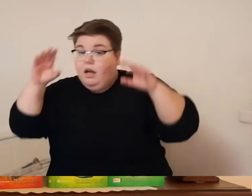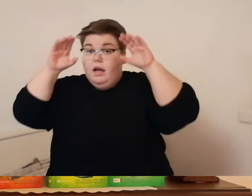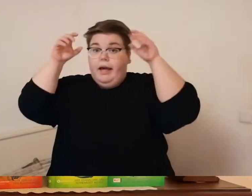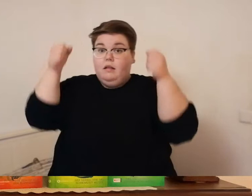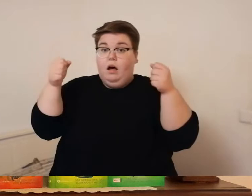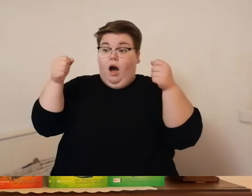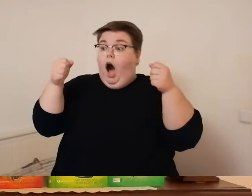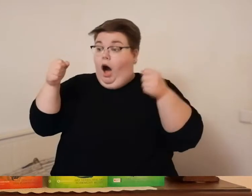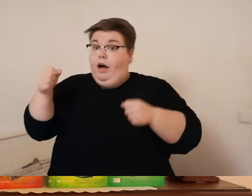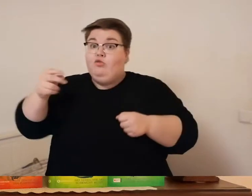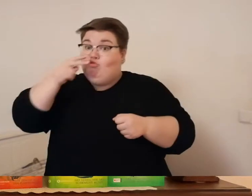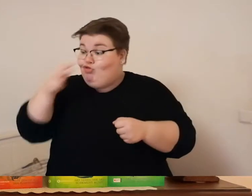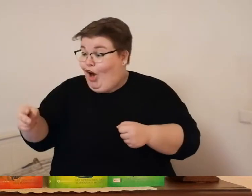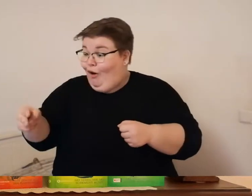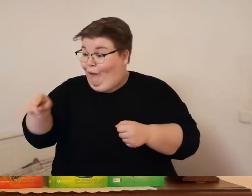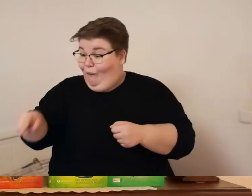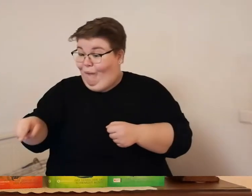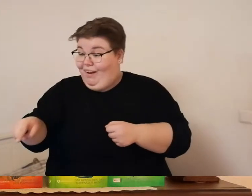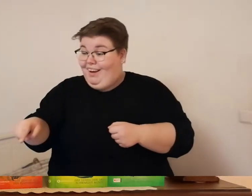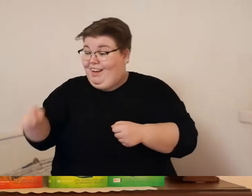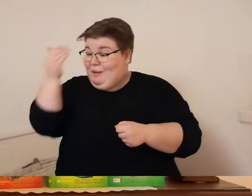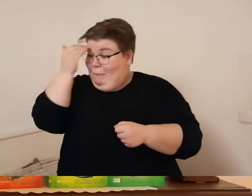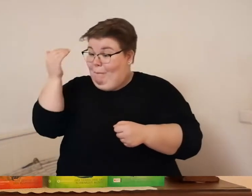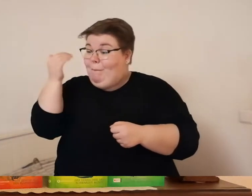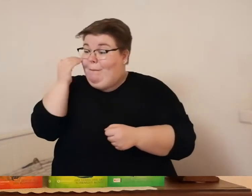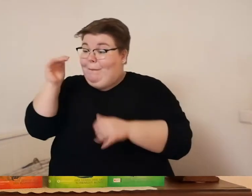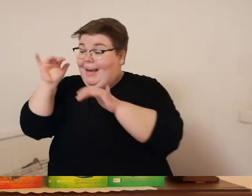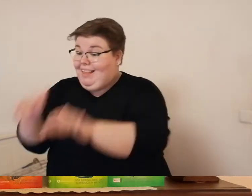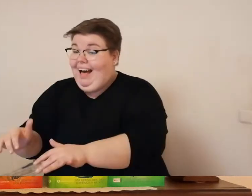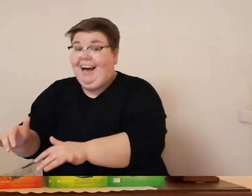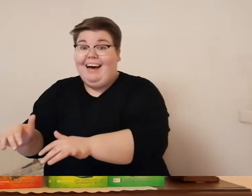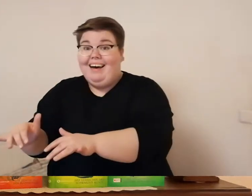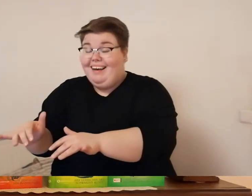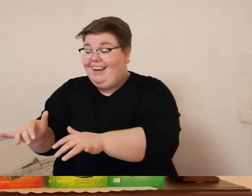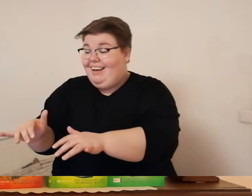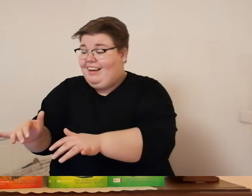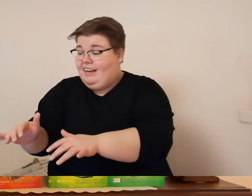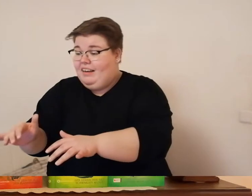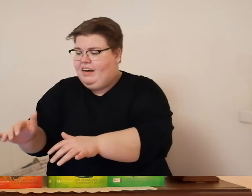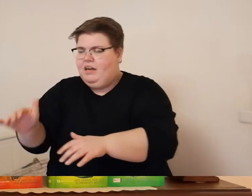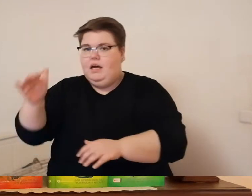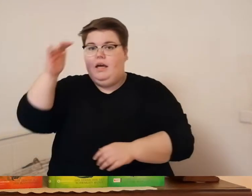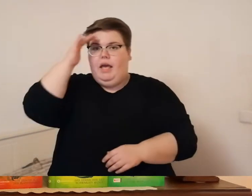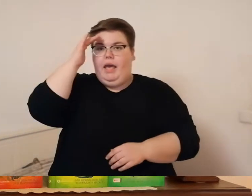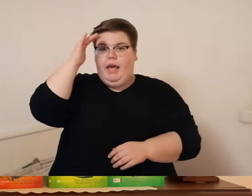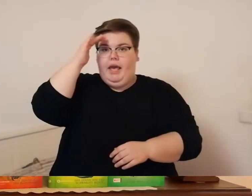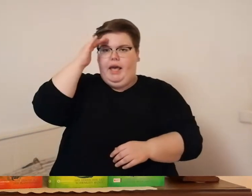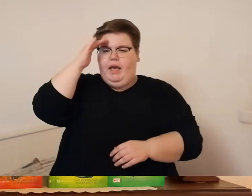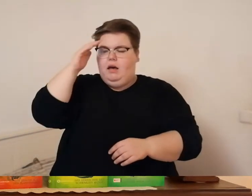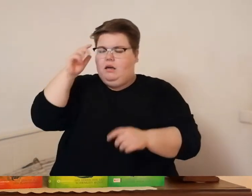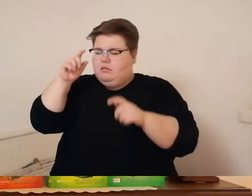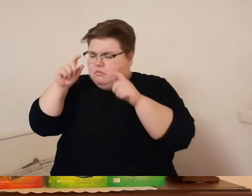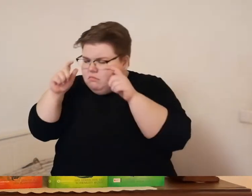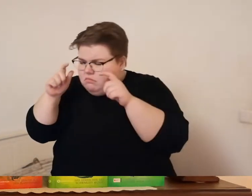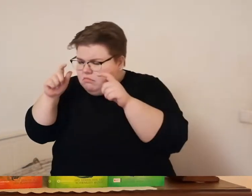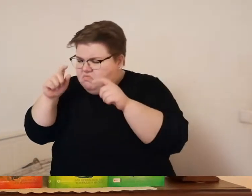greta aufgeregt und deutete nach unten da es ist bengt eric konnte nur mehrere